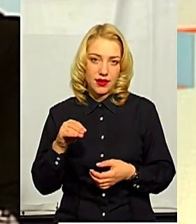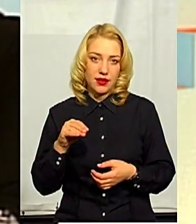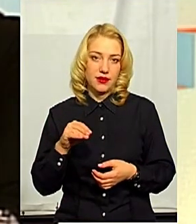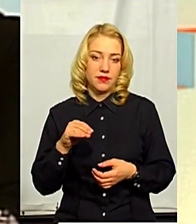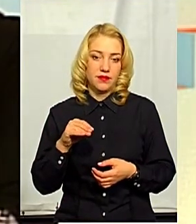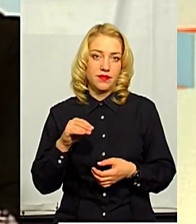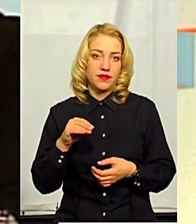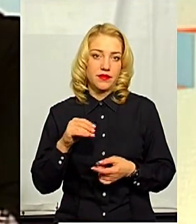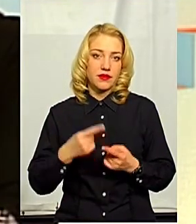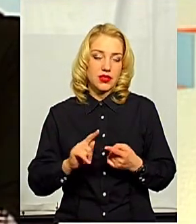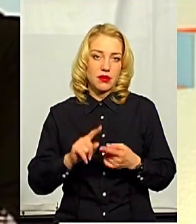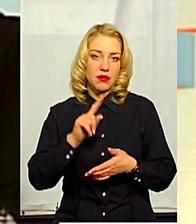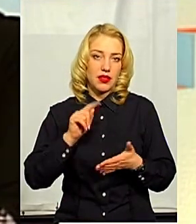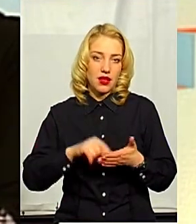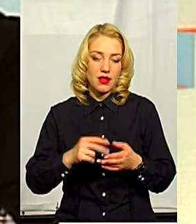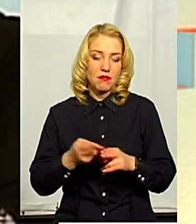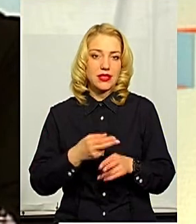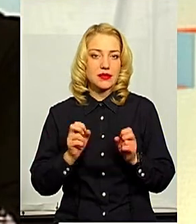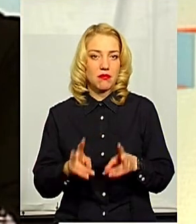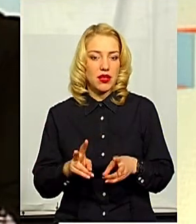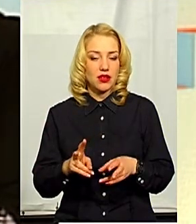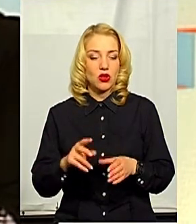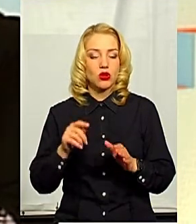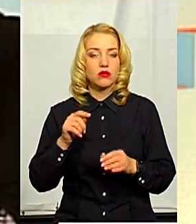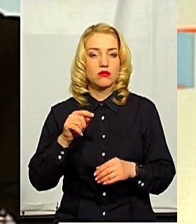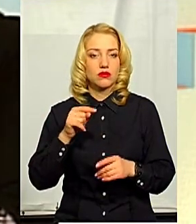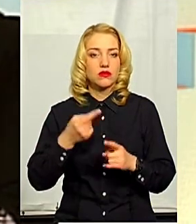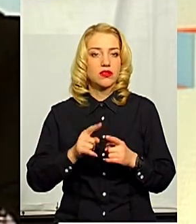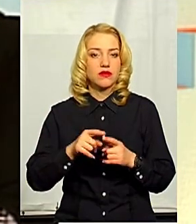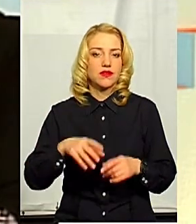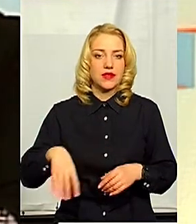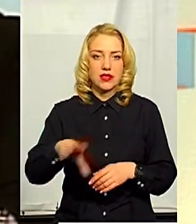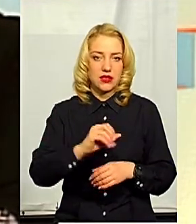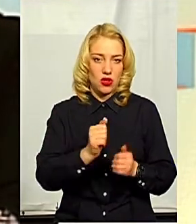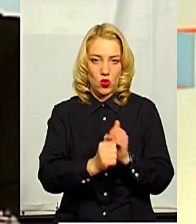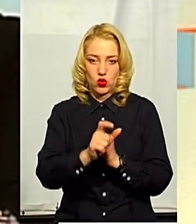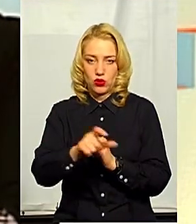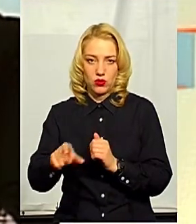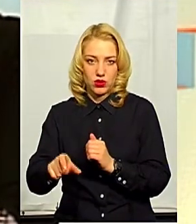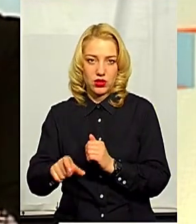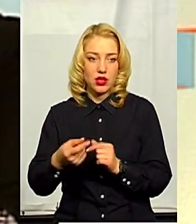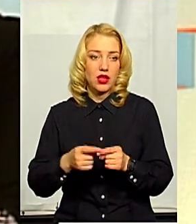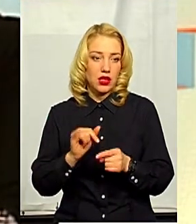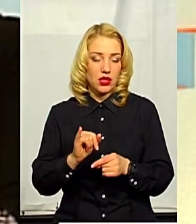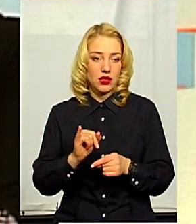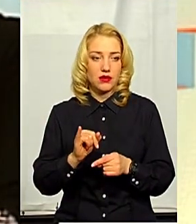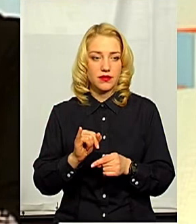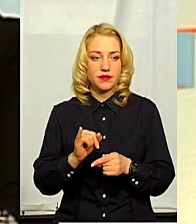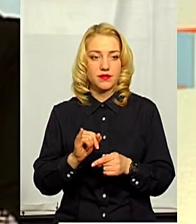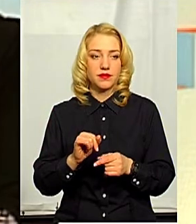звичайно, що це питання безпеки стосується всіх і кожного. І, я думаю, вони небайдужі і